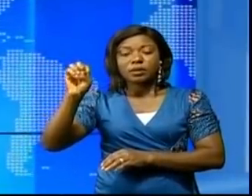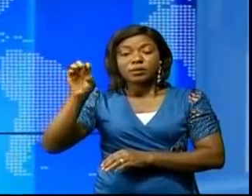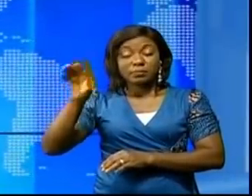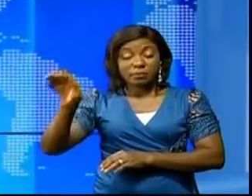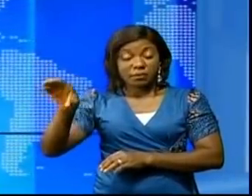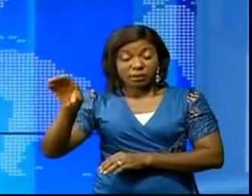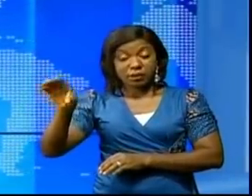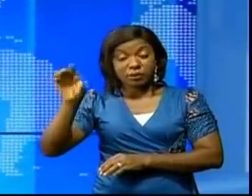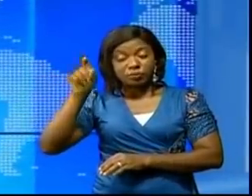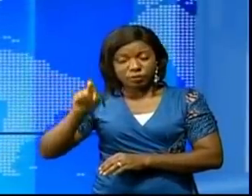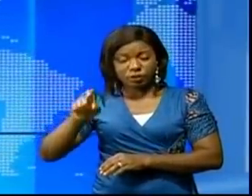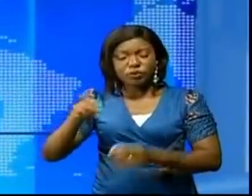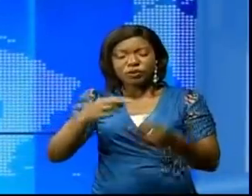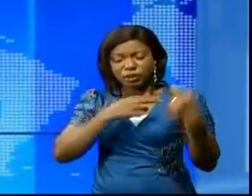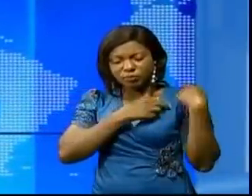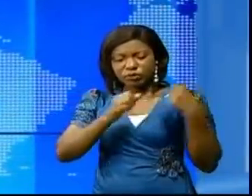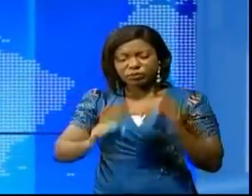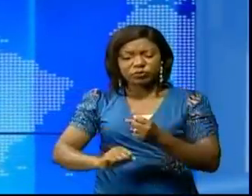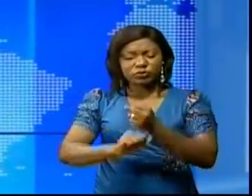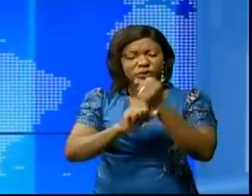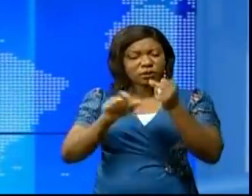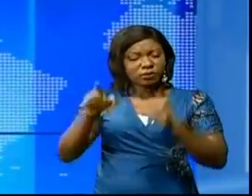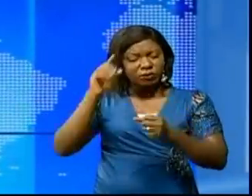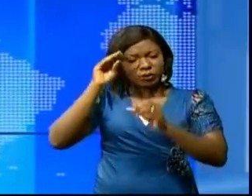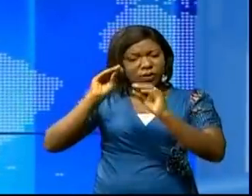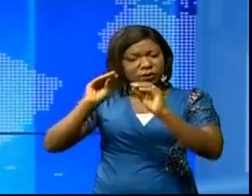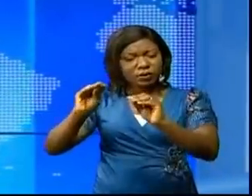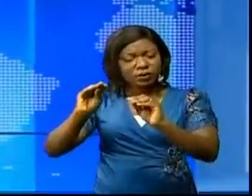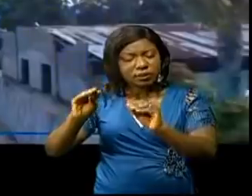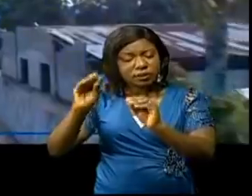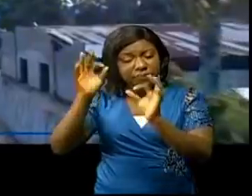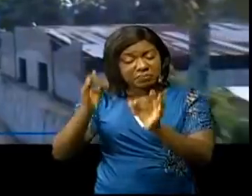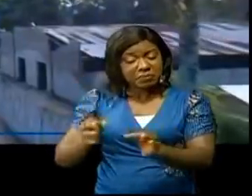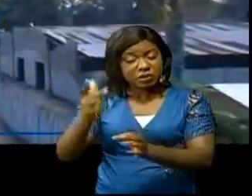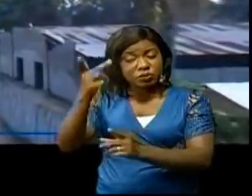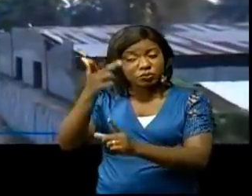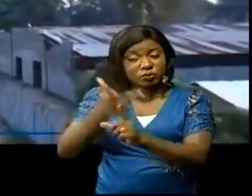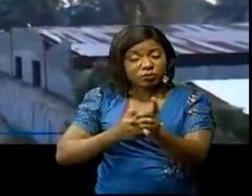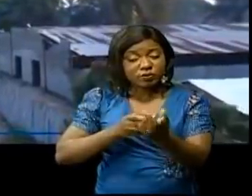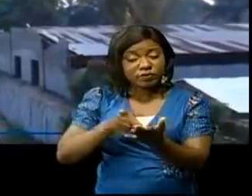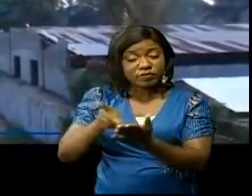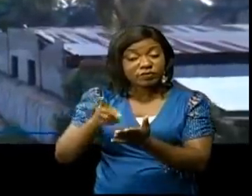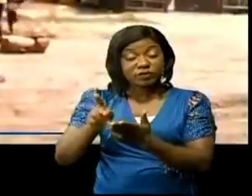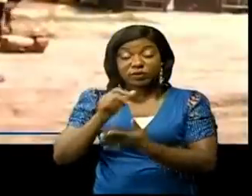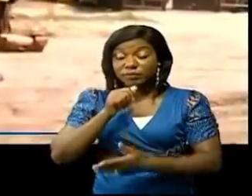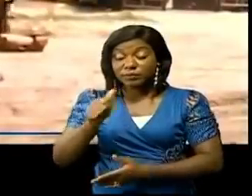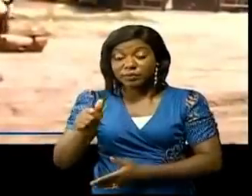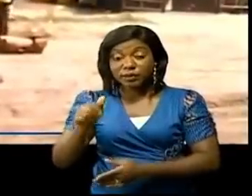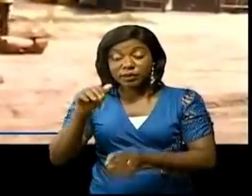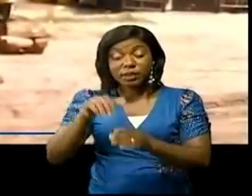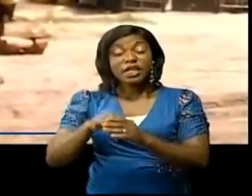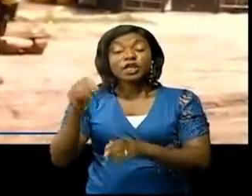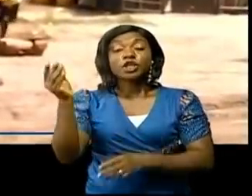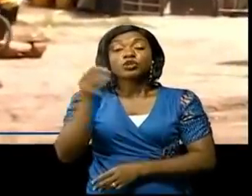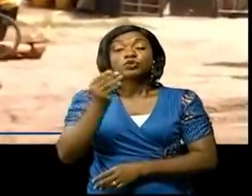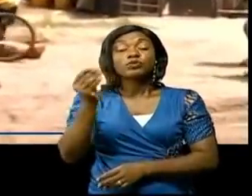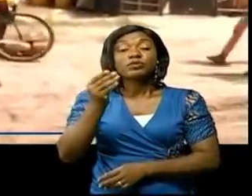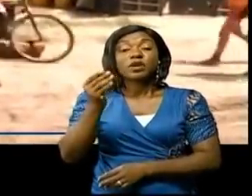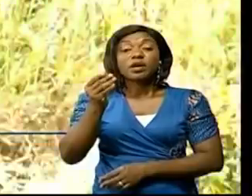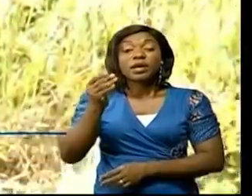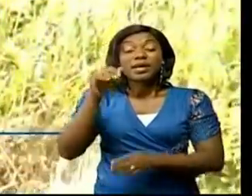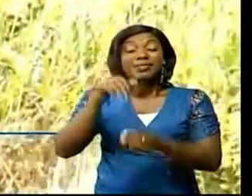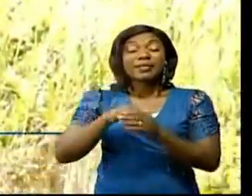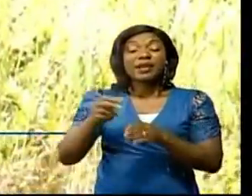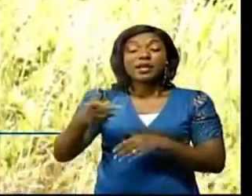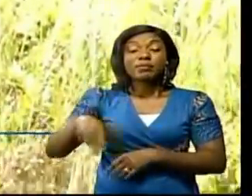l'autorité compétente. Reportage, Béatrice Chakot. Aï Diopha, dans la province du Kouilou, 8